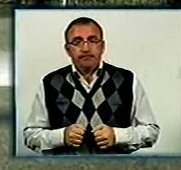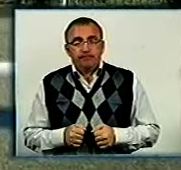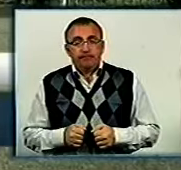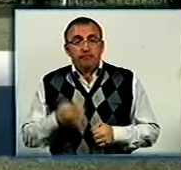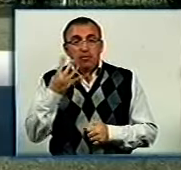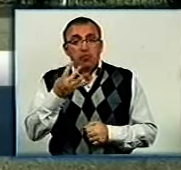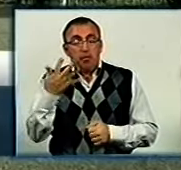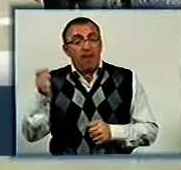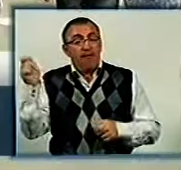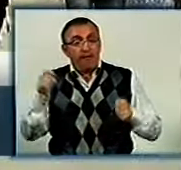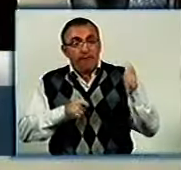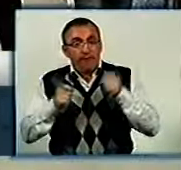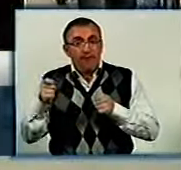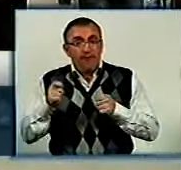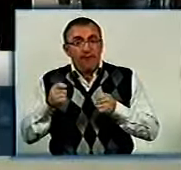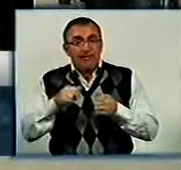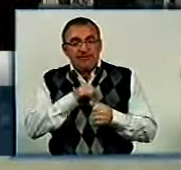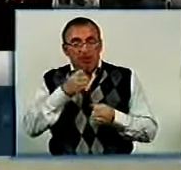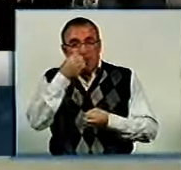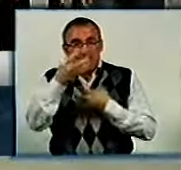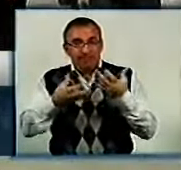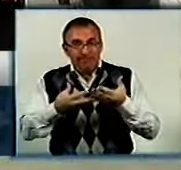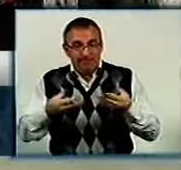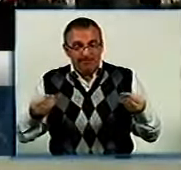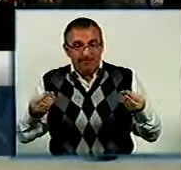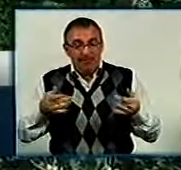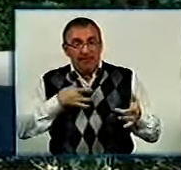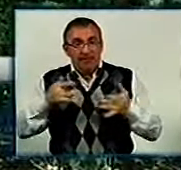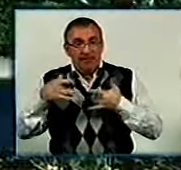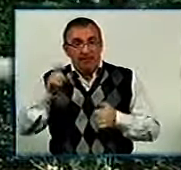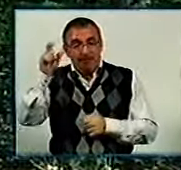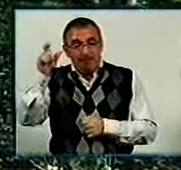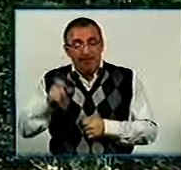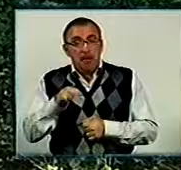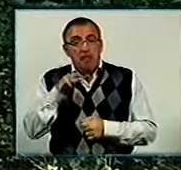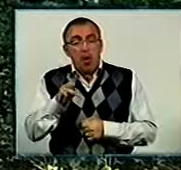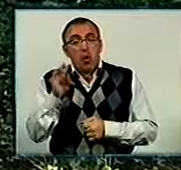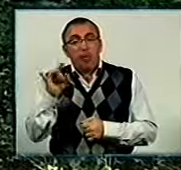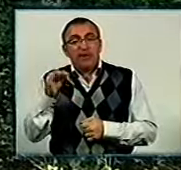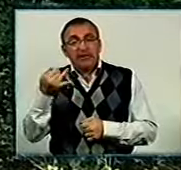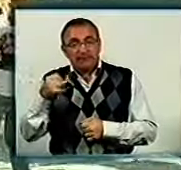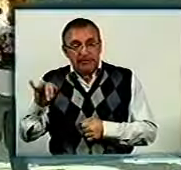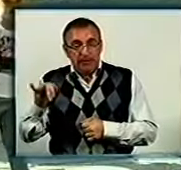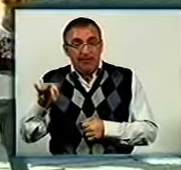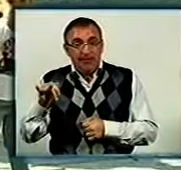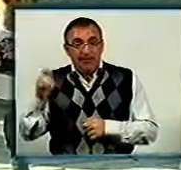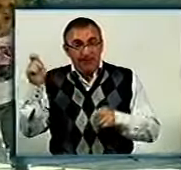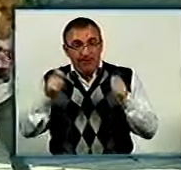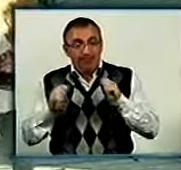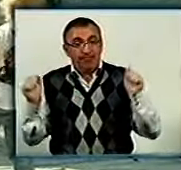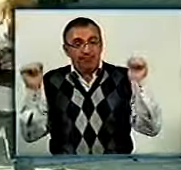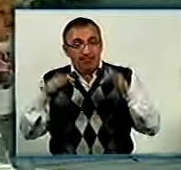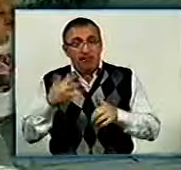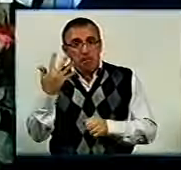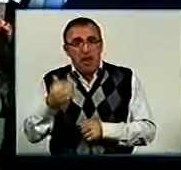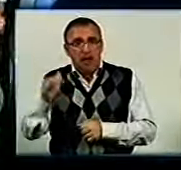45-й фестиваль «Вересневі самоцвіти» присвятили творчості українського драматурга та актора Марка Кропивницького. Цьогоріч на фестивалі зібралися майже